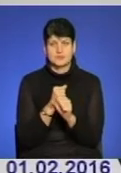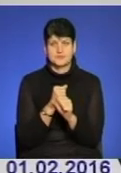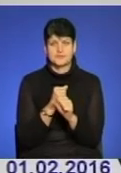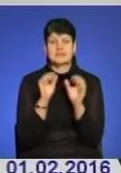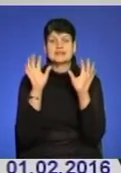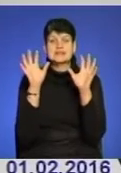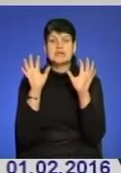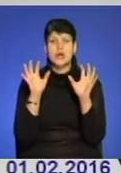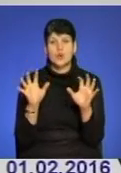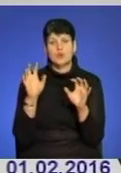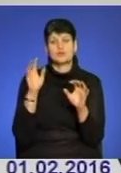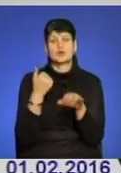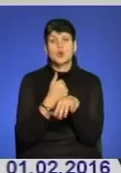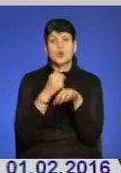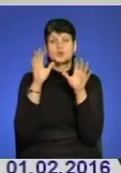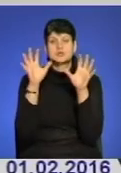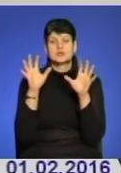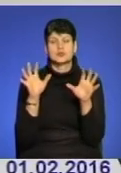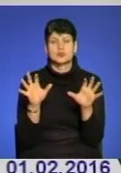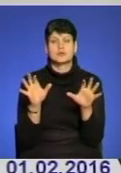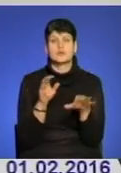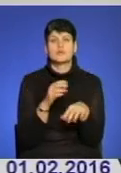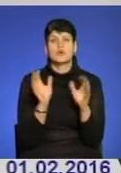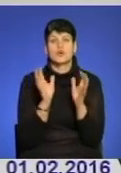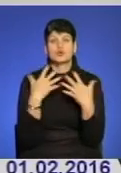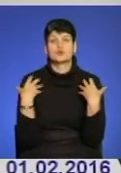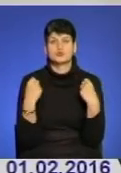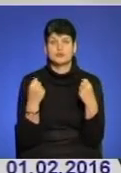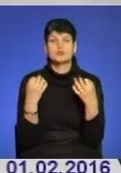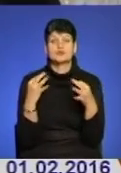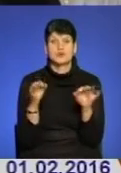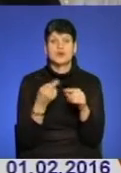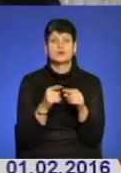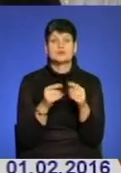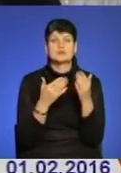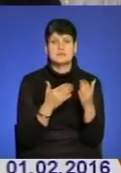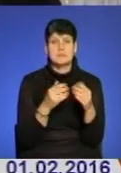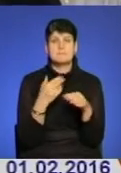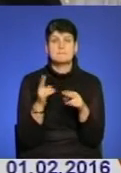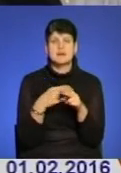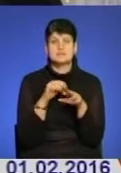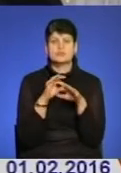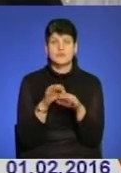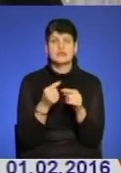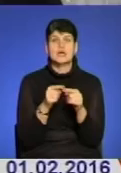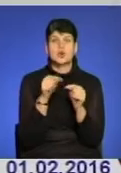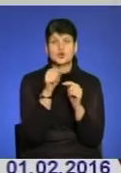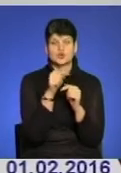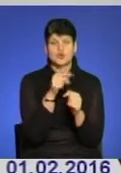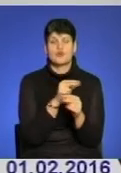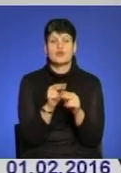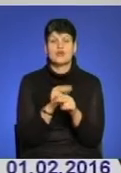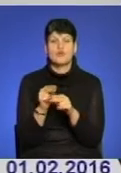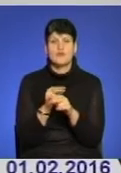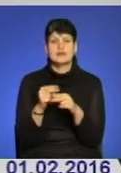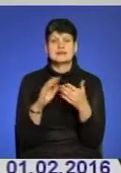Закони Конституції України, основи законодавства про охорону здоров'я дозволяють йому це. Без проведення цього лікування стан